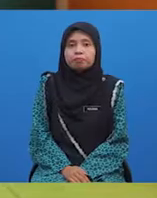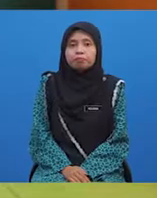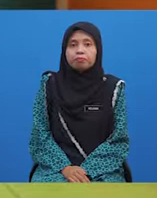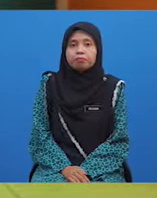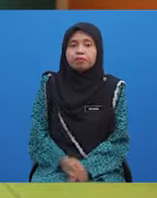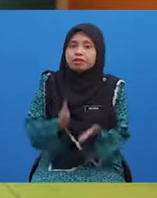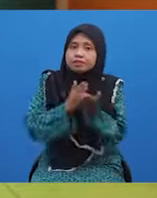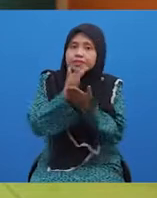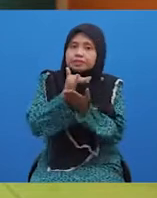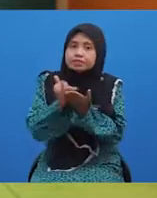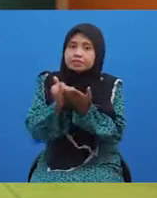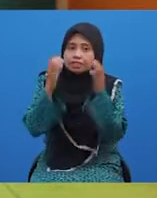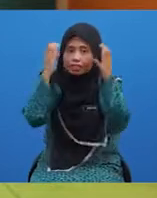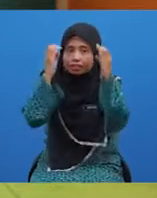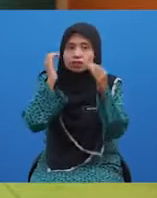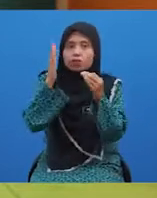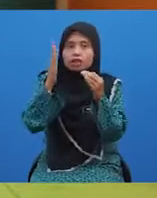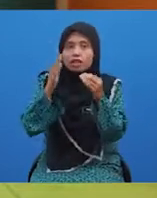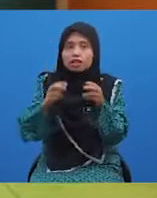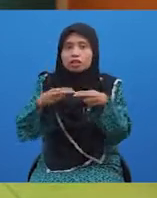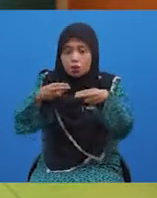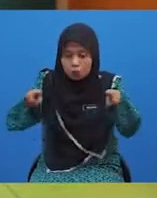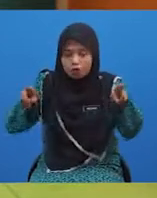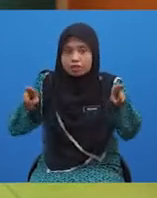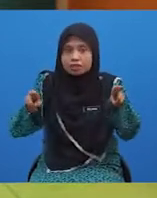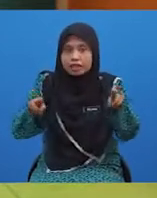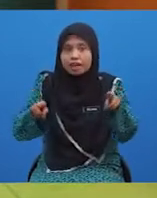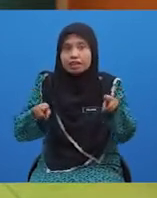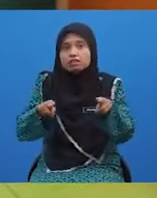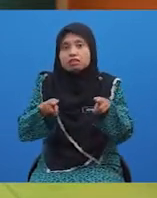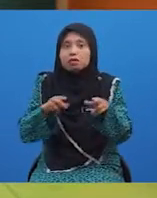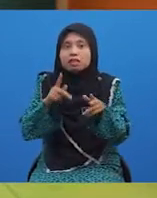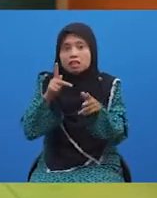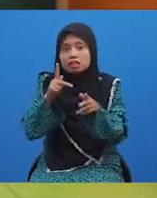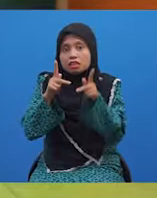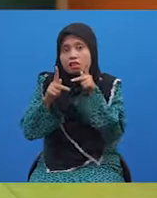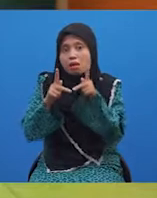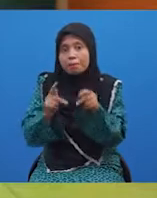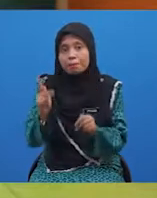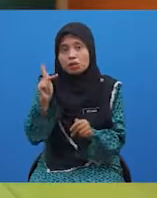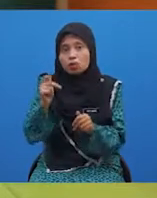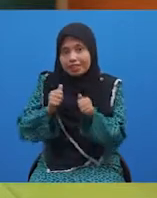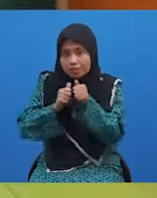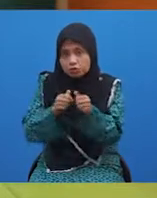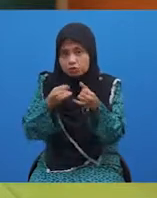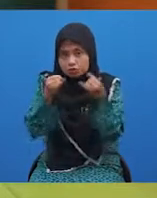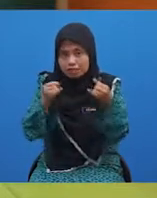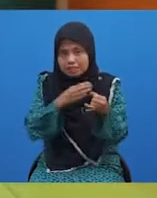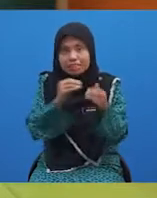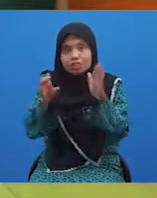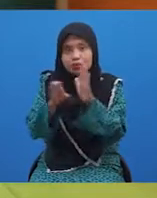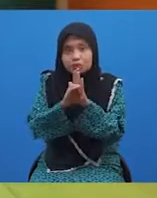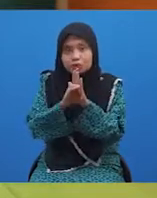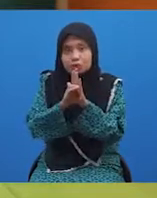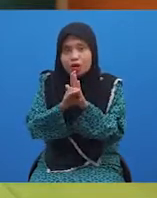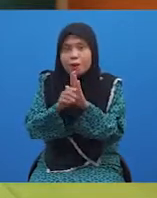Seterusnya, cikgu akan menghuraikan ciri-ciri kata penguat mengikut jenisnya dan contoh